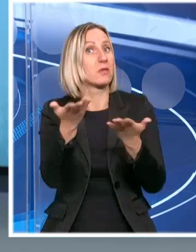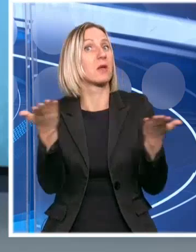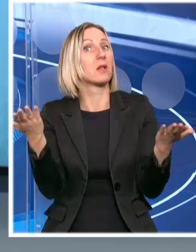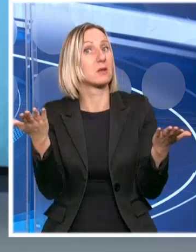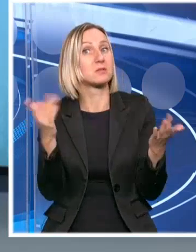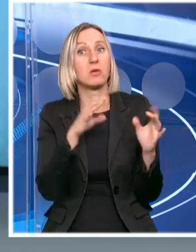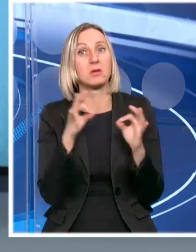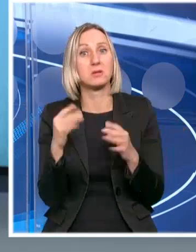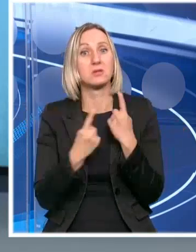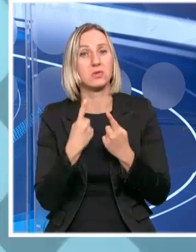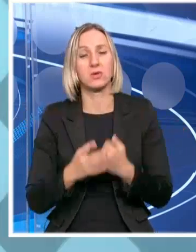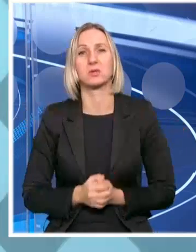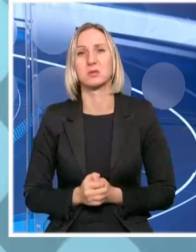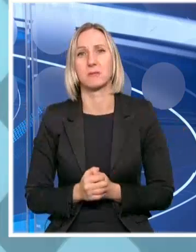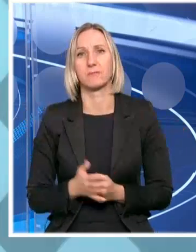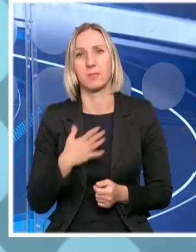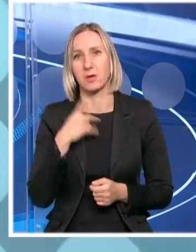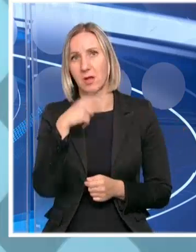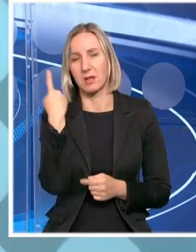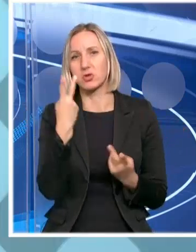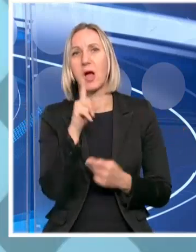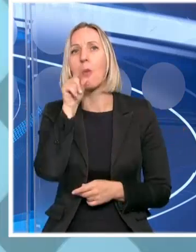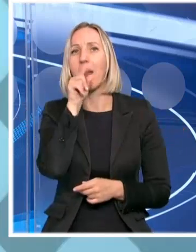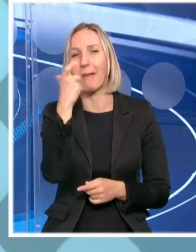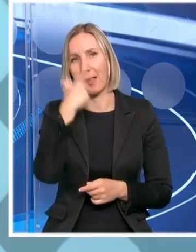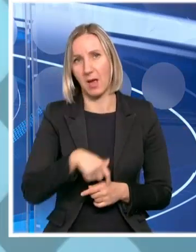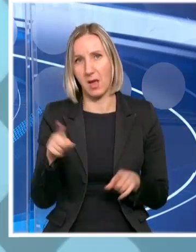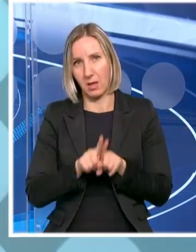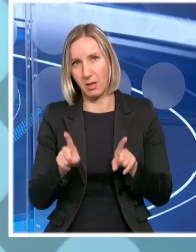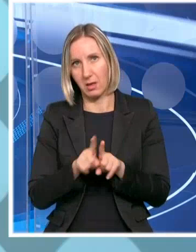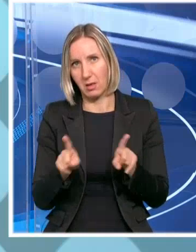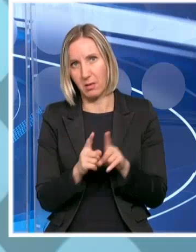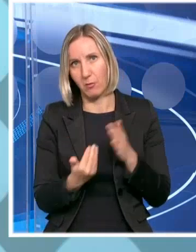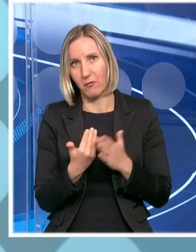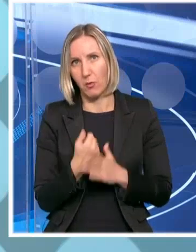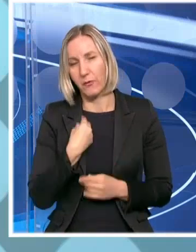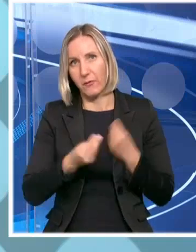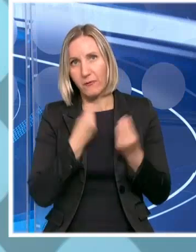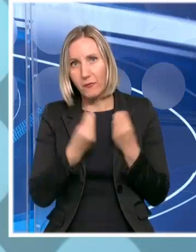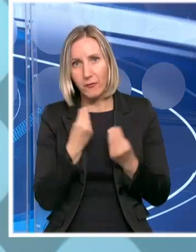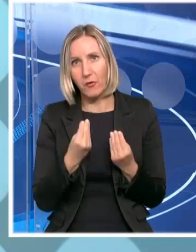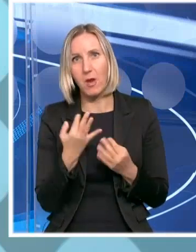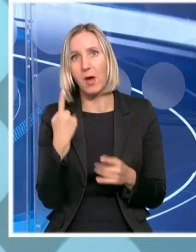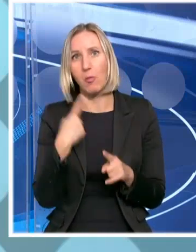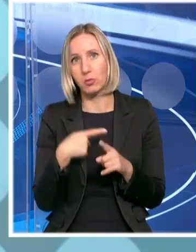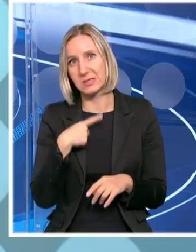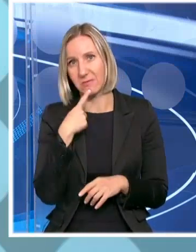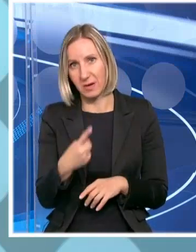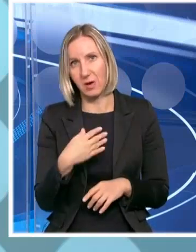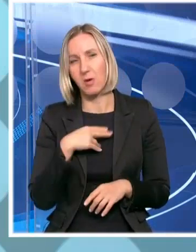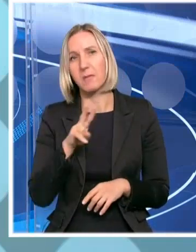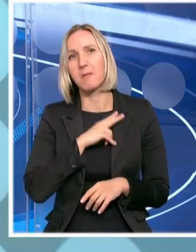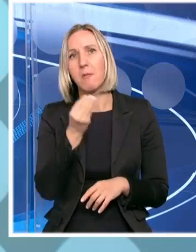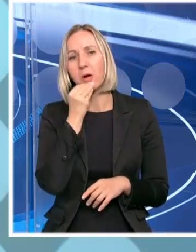te nepredlične Ja možda ću sad ličiti na nekog papagaja. Ali ja sam nekoliko puta već rekao za njih nekoliko mjeseca. Mi imamo